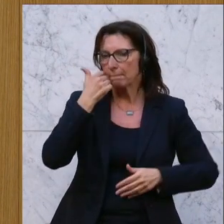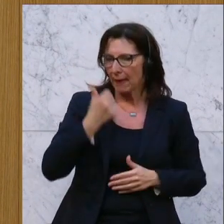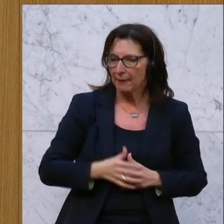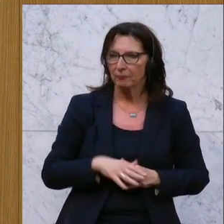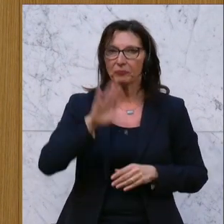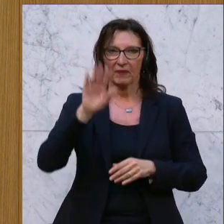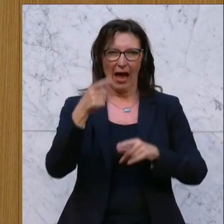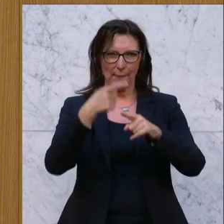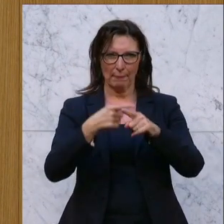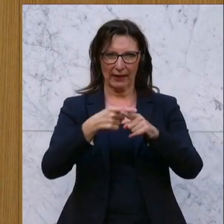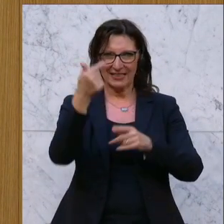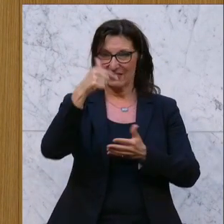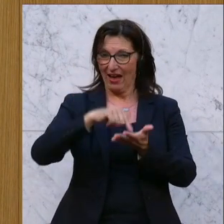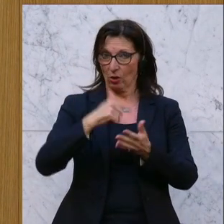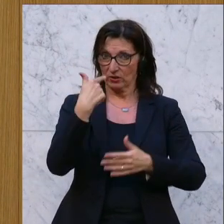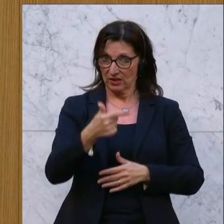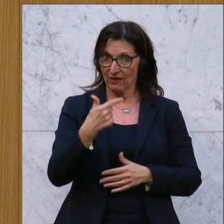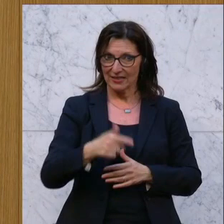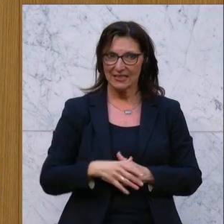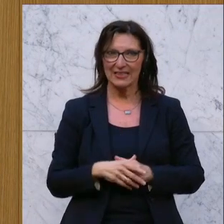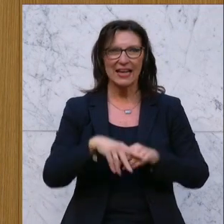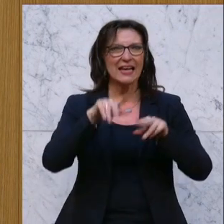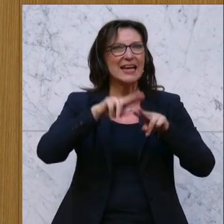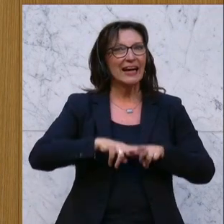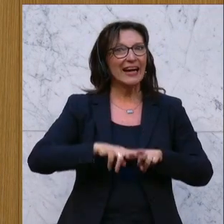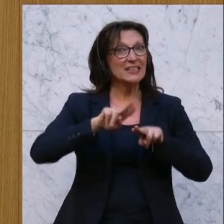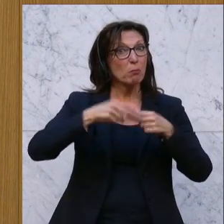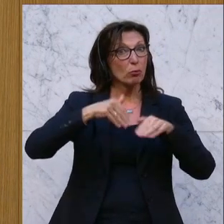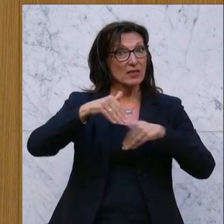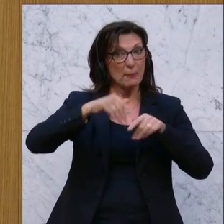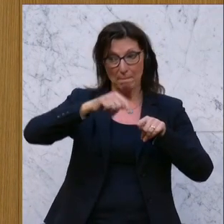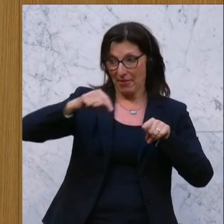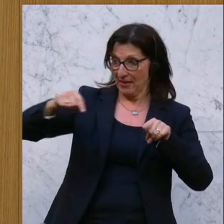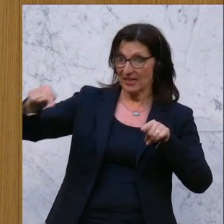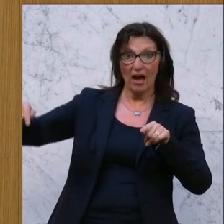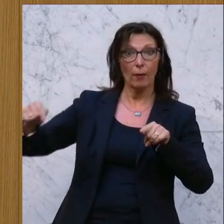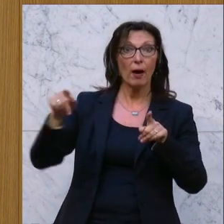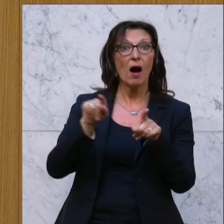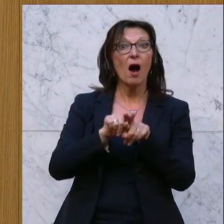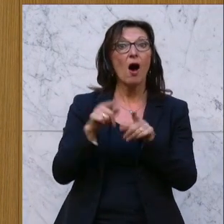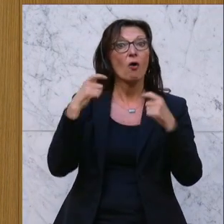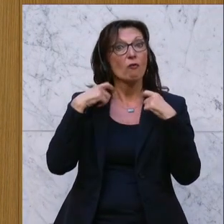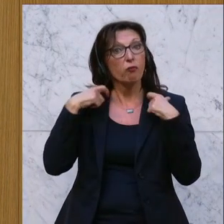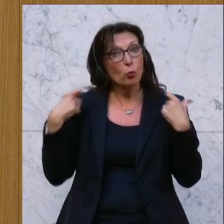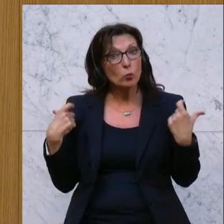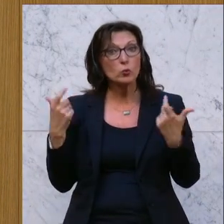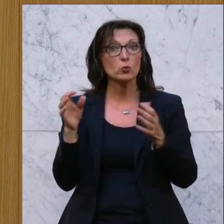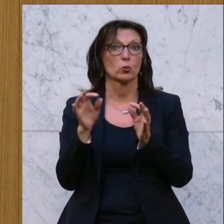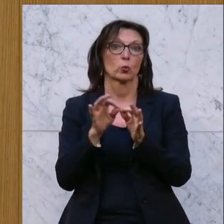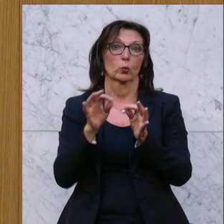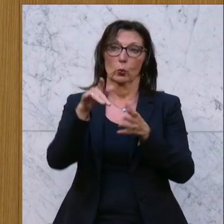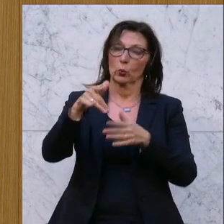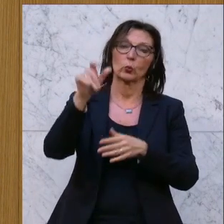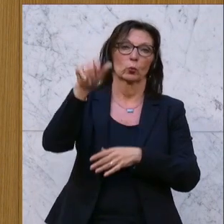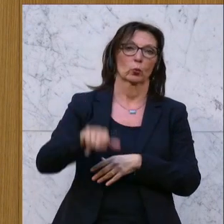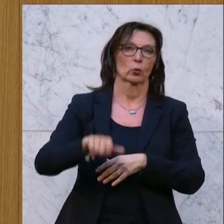April 2020 konnten auch in den übrigen Bundesministerien die Funktion eines Generalsekretärs mit koordinierenden Aufgaben eingerichtet